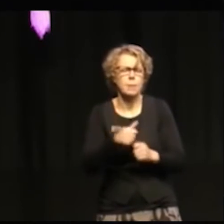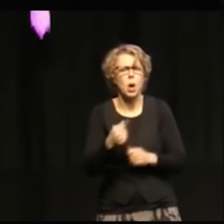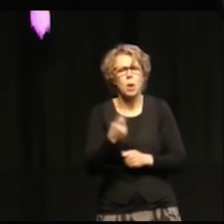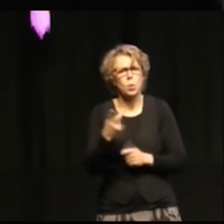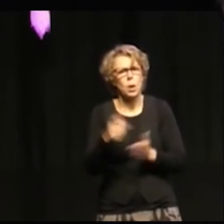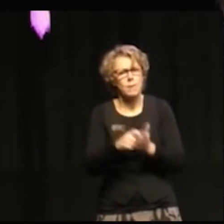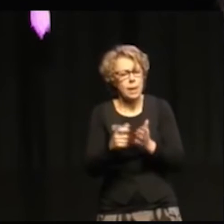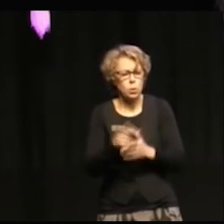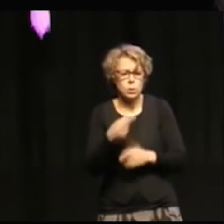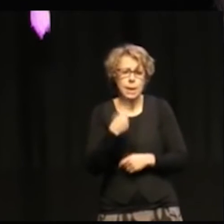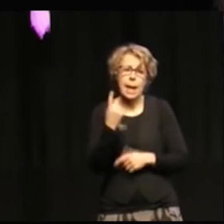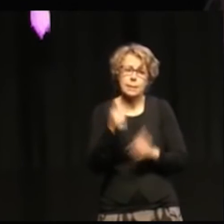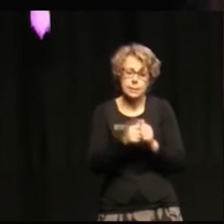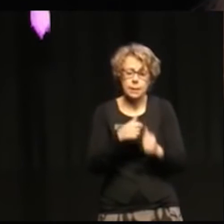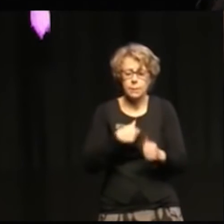är ett sätt vi jobbar med på. Åsa?